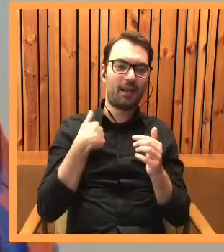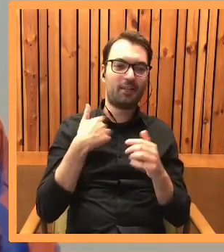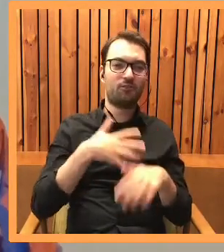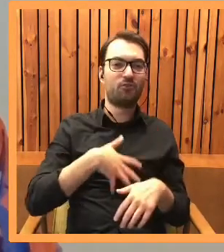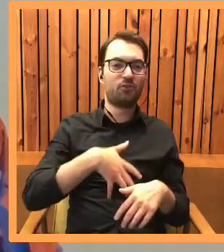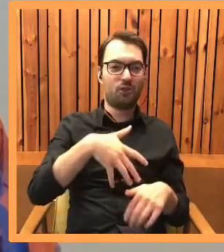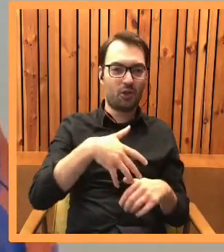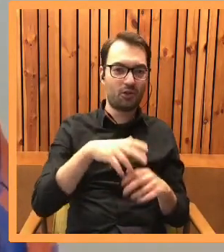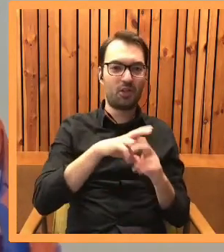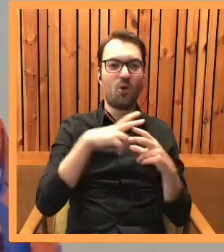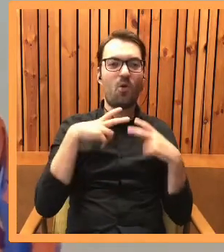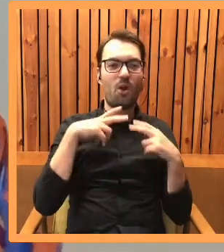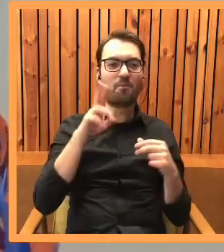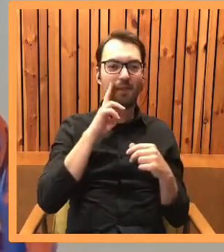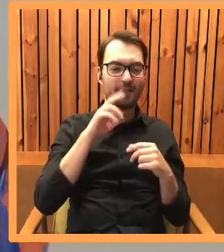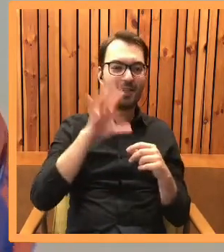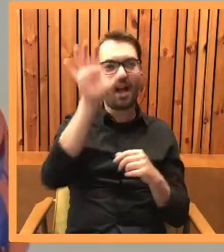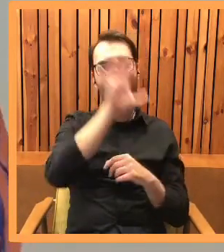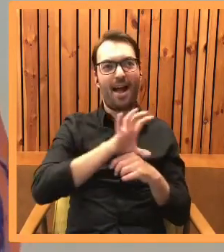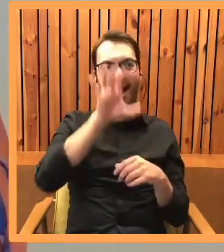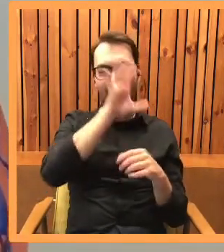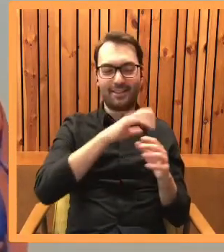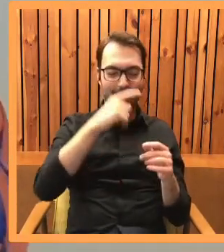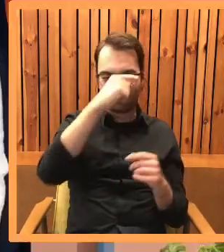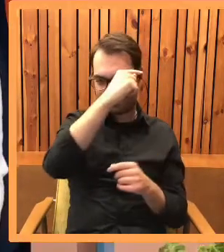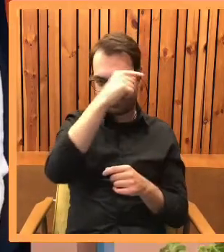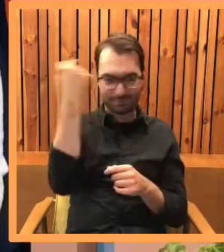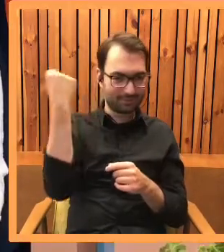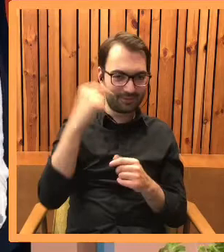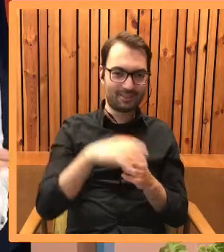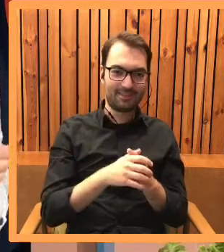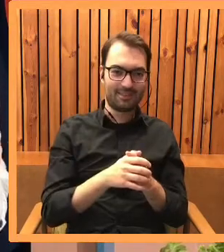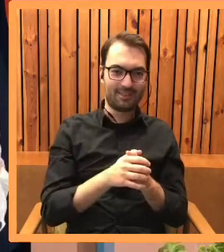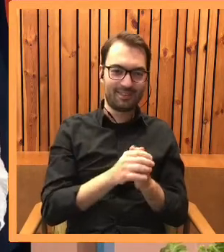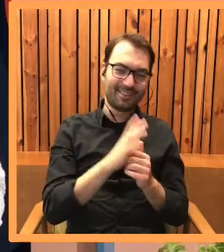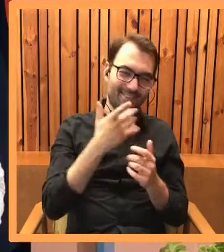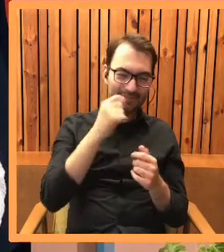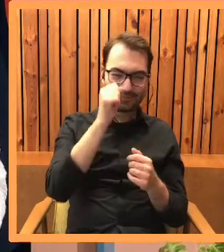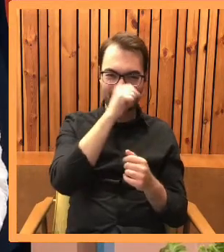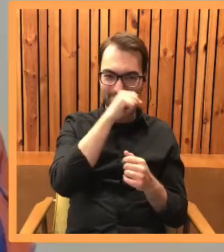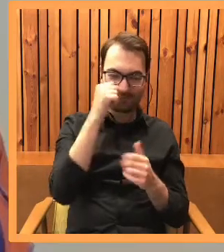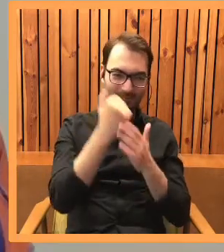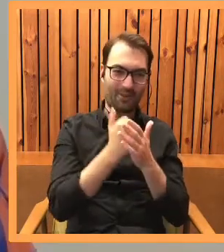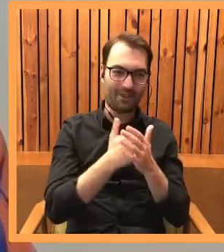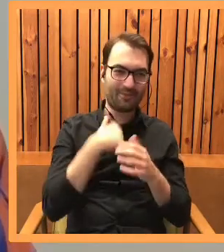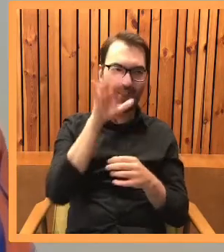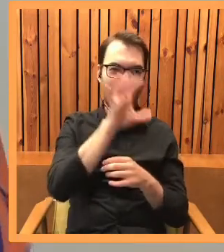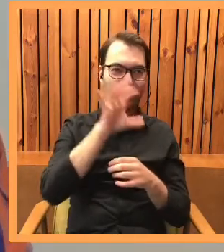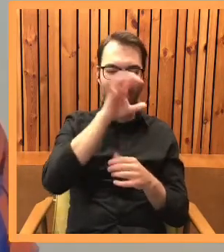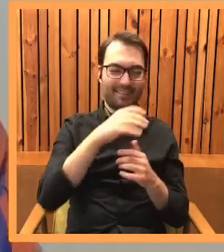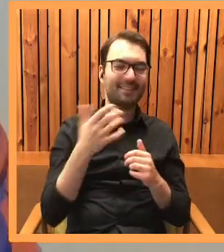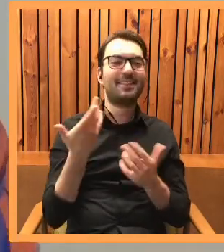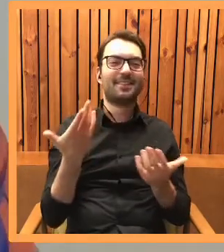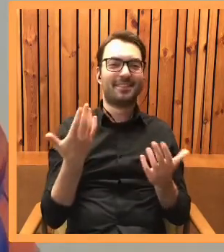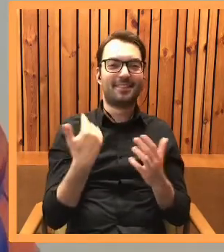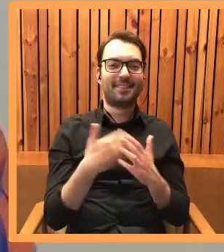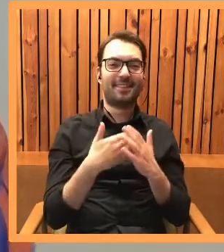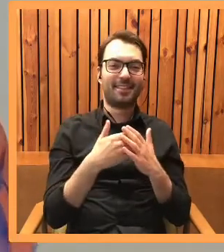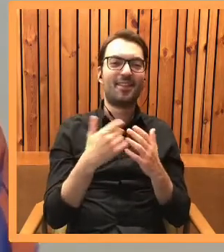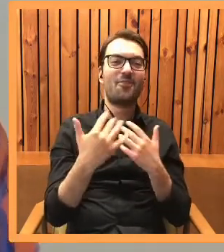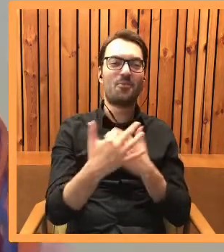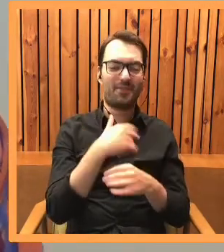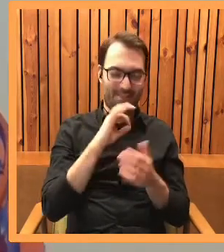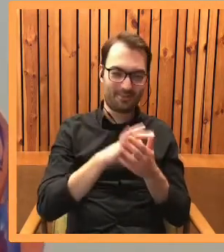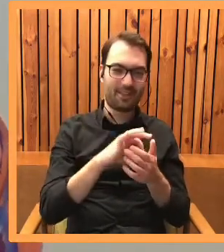w ciąży i podczas urlopu macierzyńskiego, no oglądałam się takich niesamowite inteligentnych programów. I tak trochę to rzutowało.